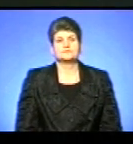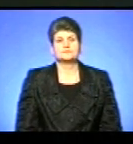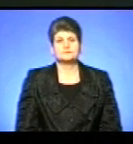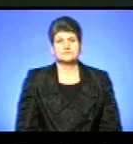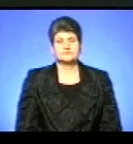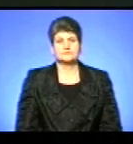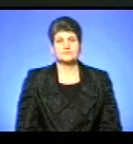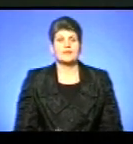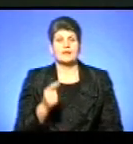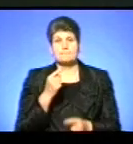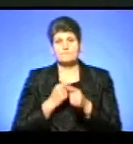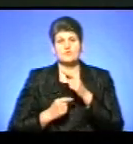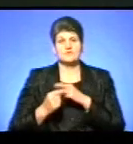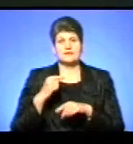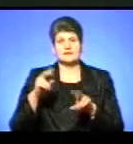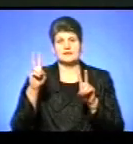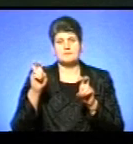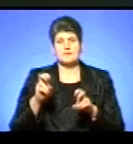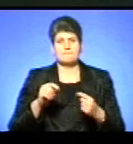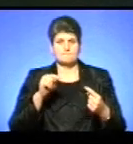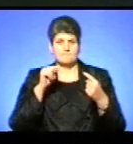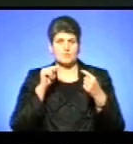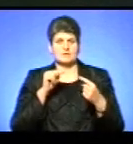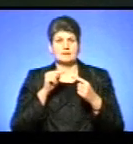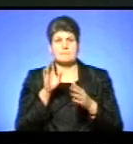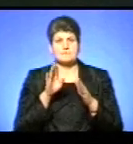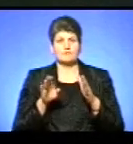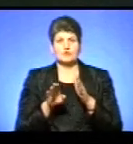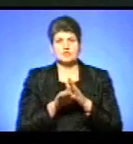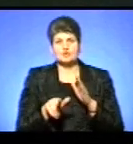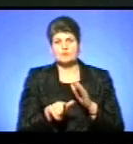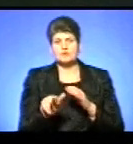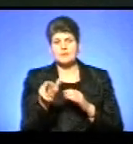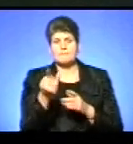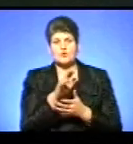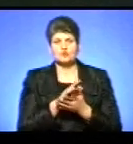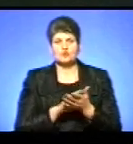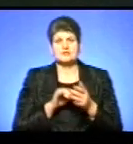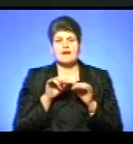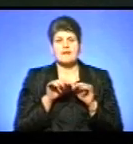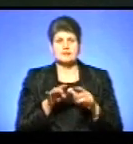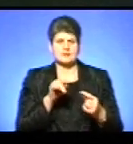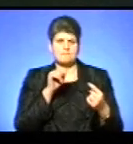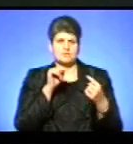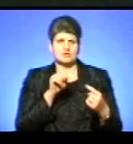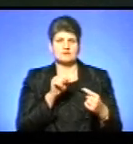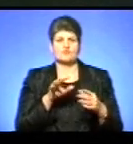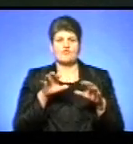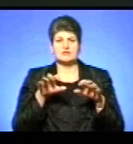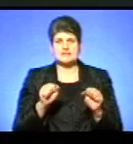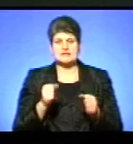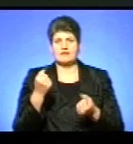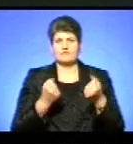І повертаємось до теми протесту. На Підволочиському шосе продовжується акція протесту власників автомобілів на євро-номерах.